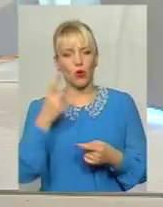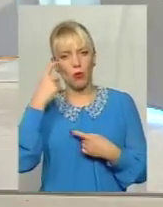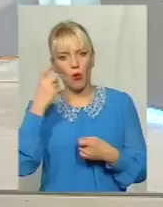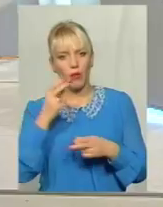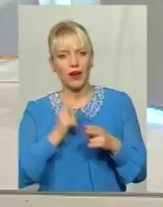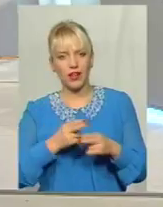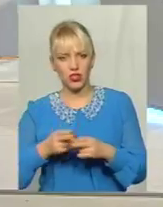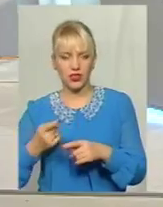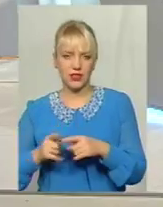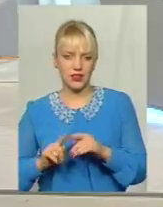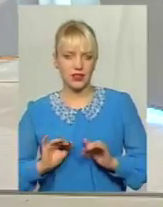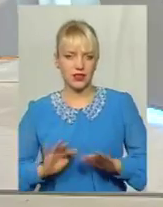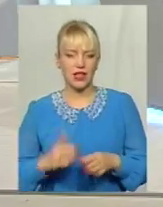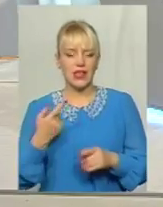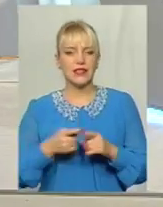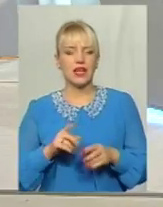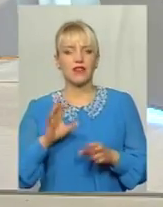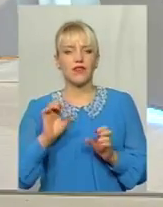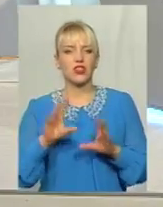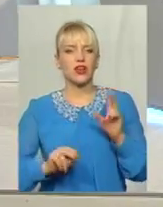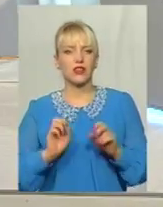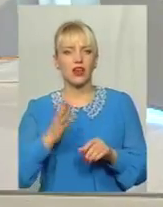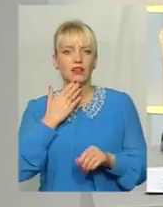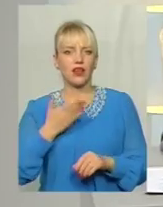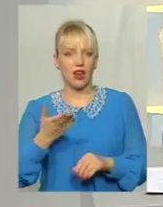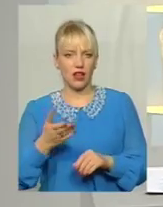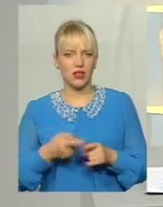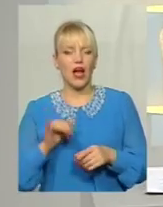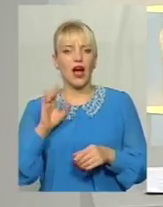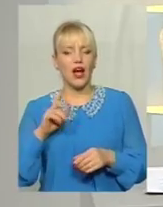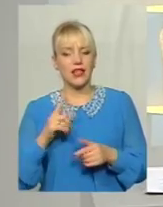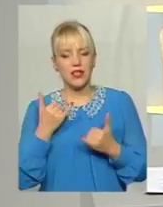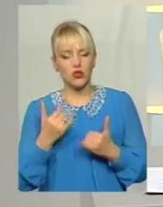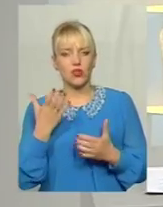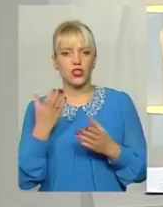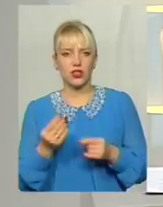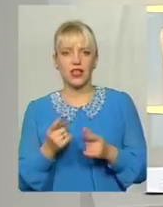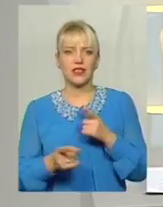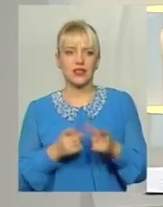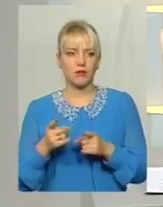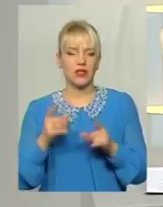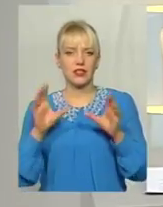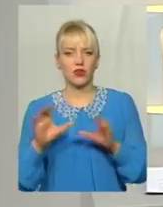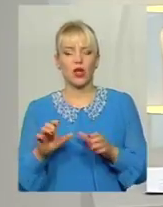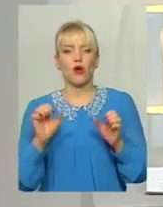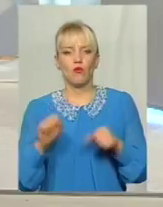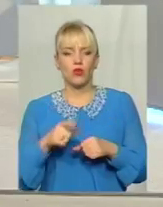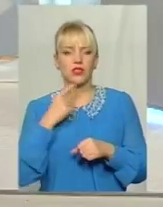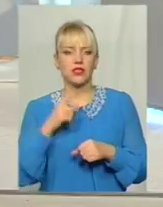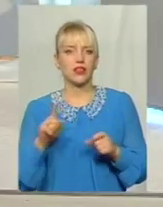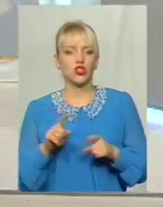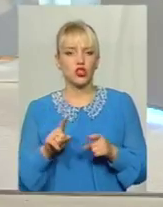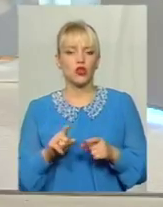залишаються переважно декларативними Чи на сьогоднішній зі змінами в законодавстві можна сказати, що механізми,